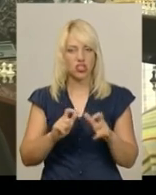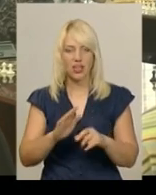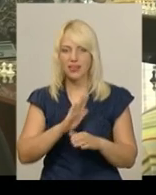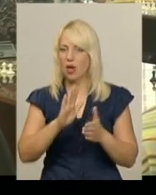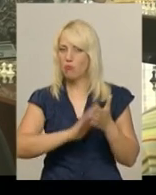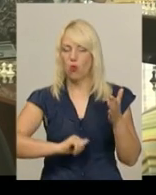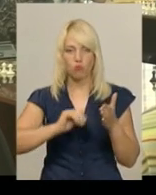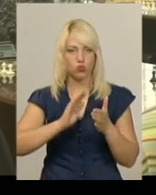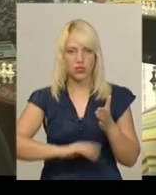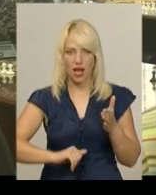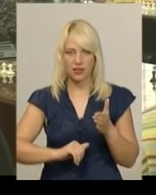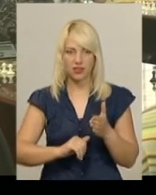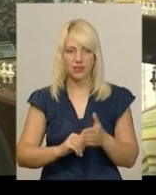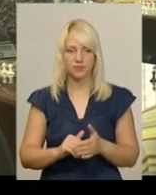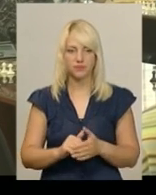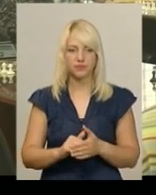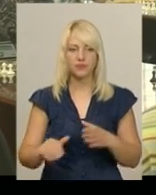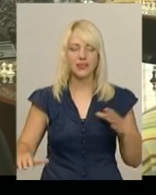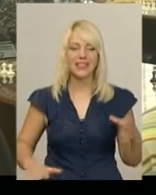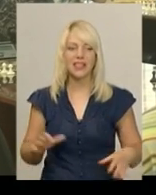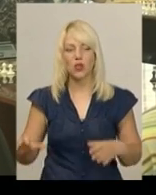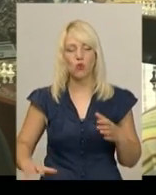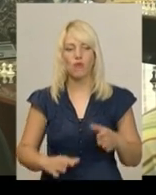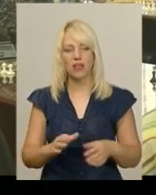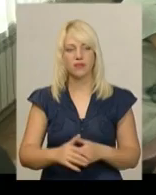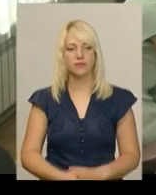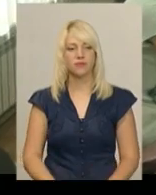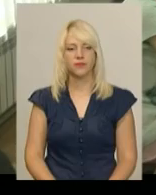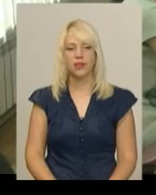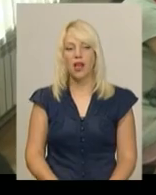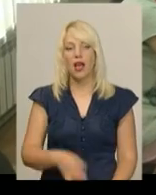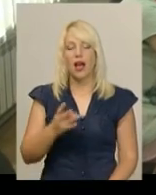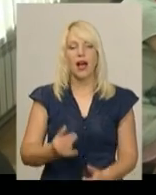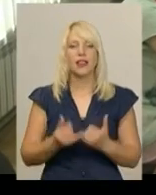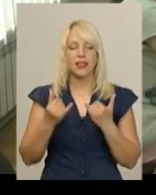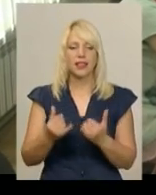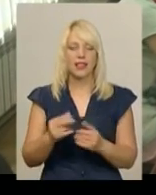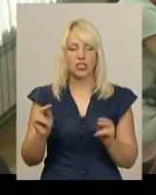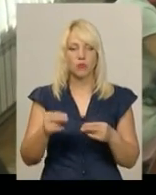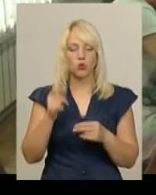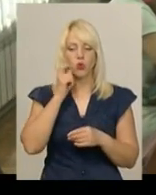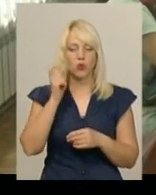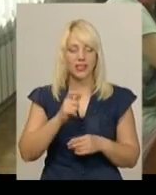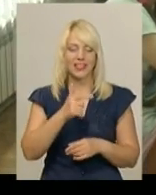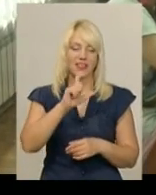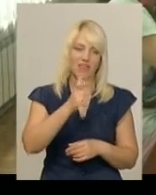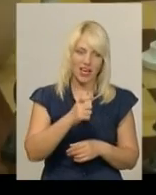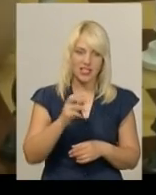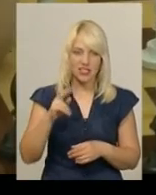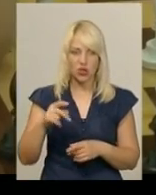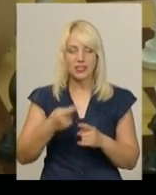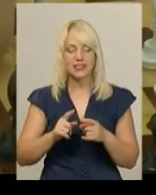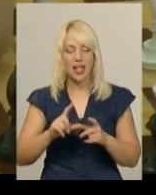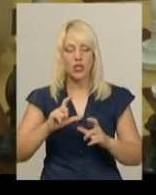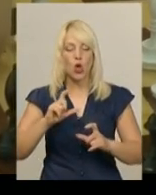пропускати занять. А от для чемпіонки України Євгенії Дзятко цей турнір – нагода